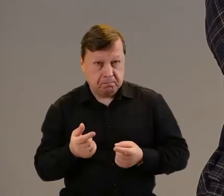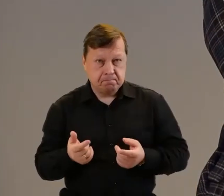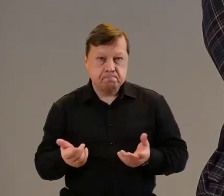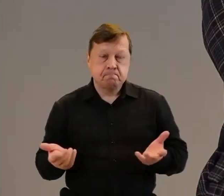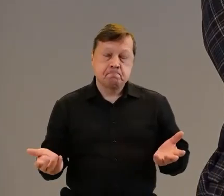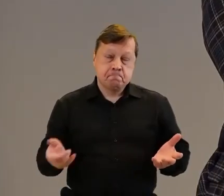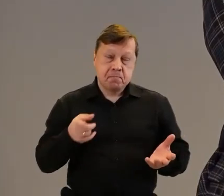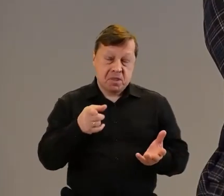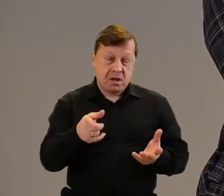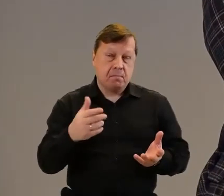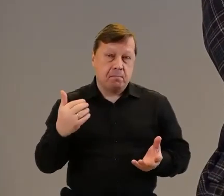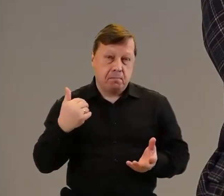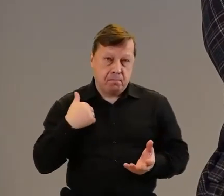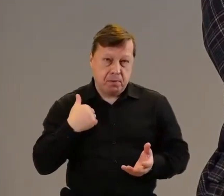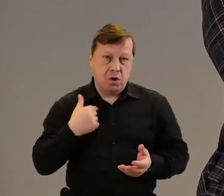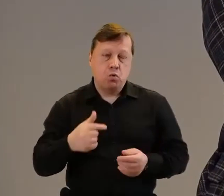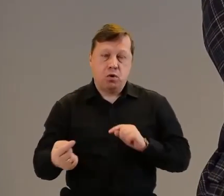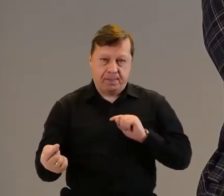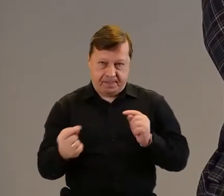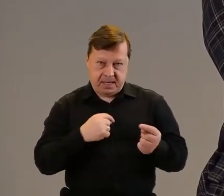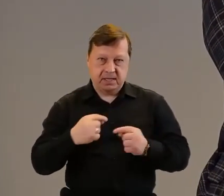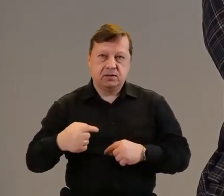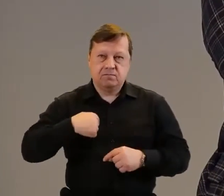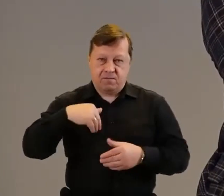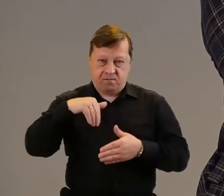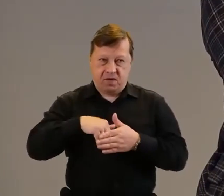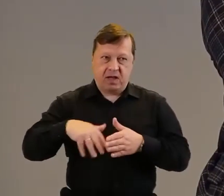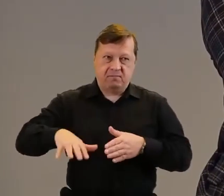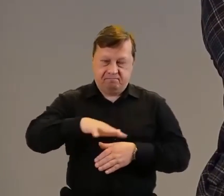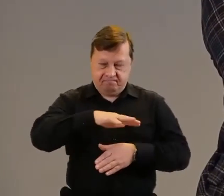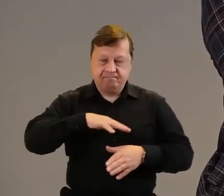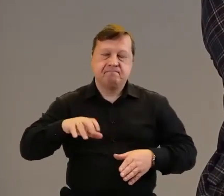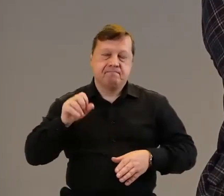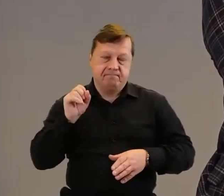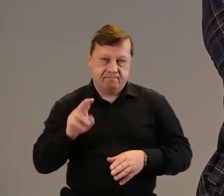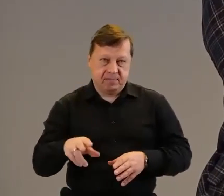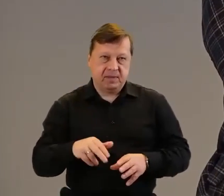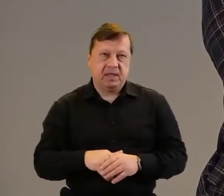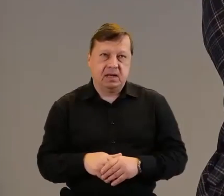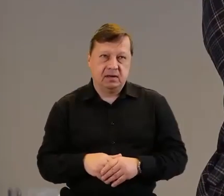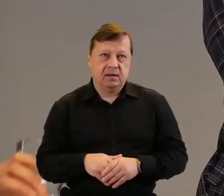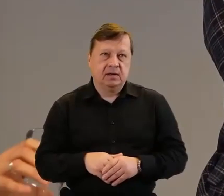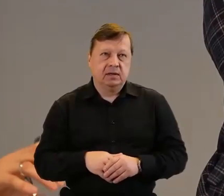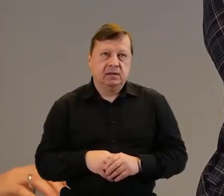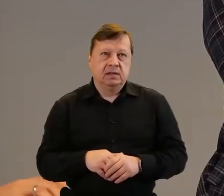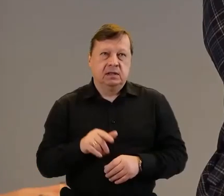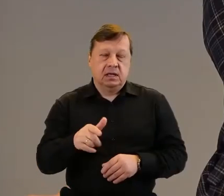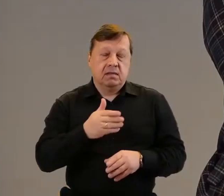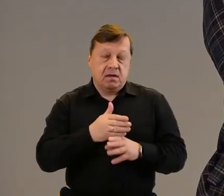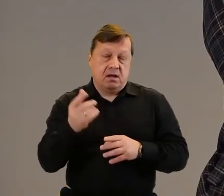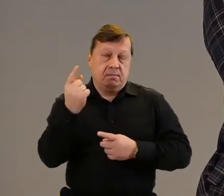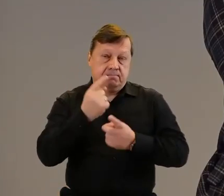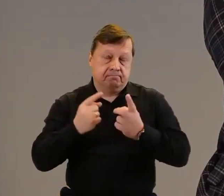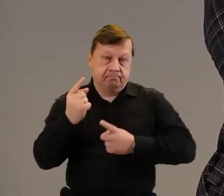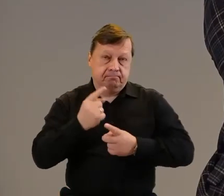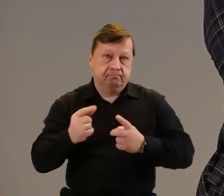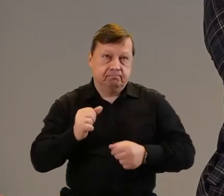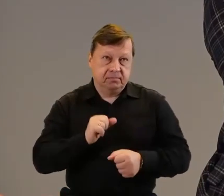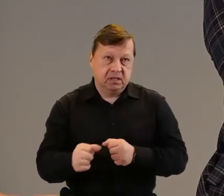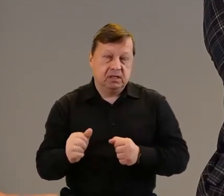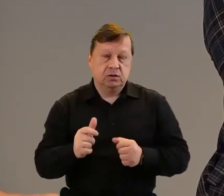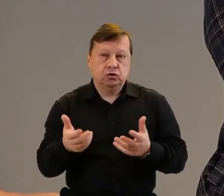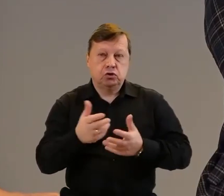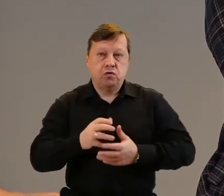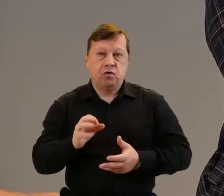niejednokrotnie przedmiotem naszych dyskusji i to też daje jakby mi ciągle do myślenia, jak to będzie z naszym